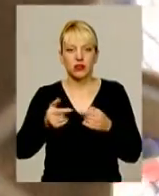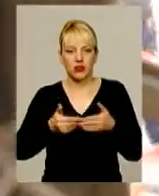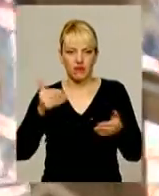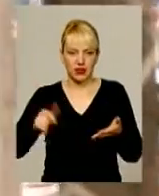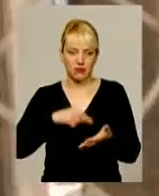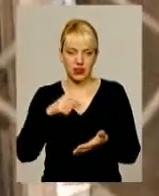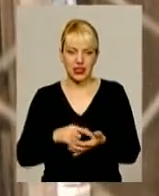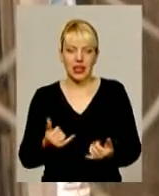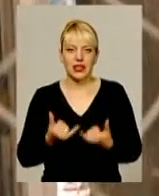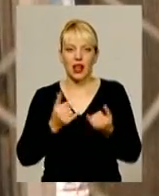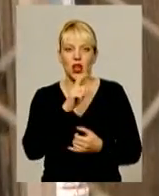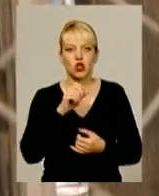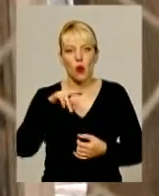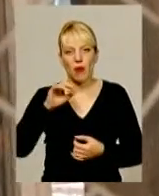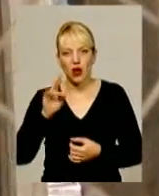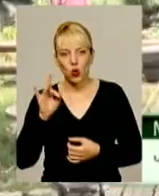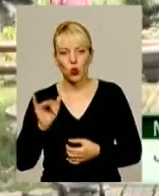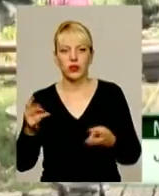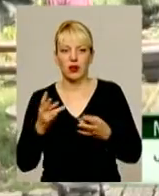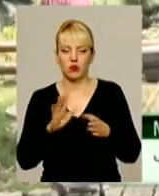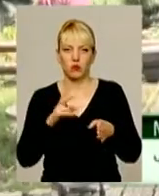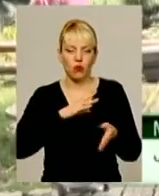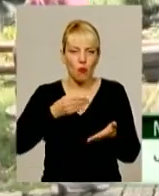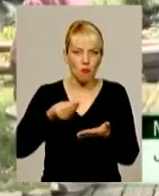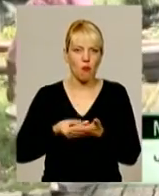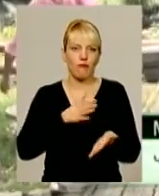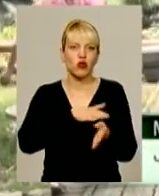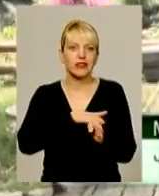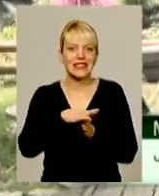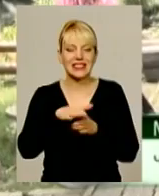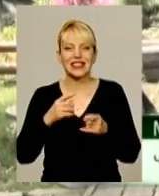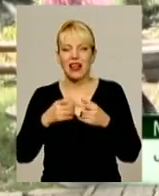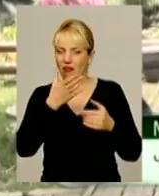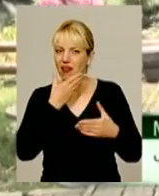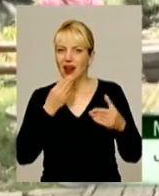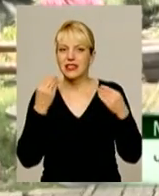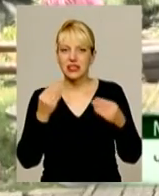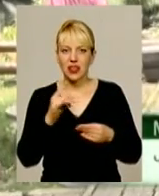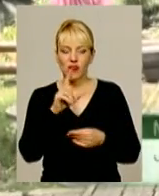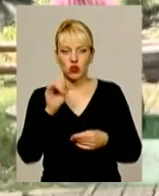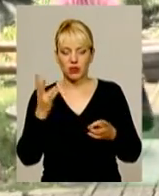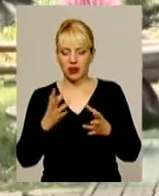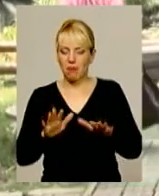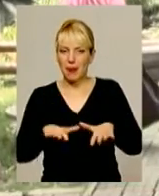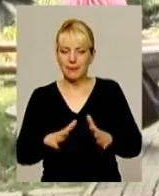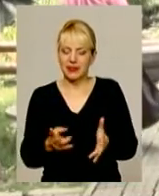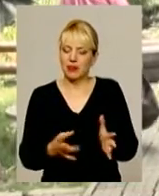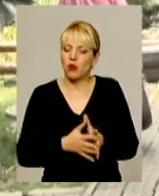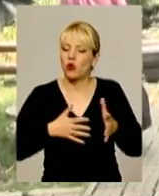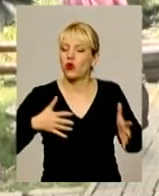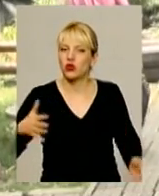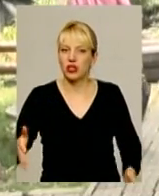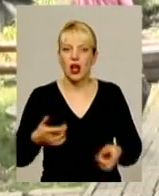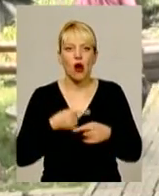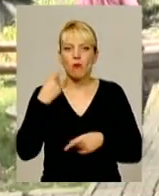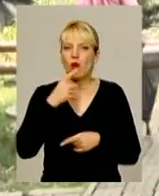Для зоопарку потрібно, щоб він був повноцінний, красивий зоопарк. Це потрібно місце, це потрібно розширення. Тобто, не йде